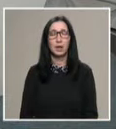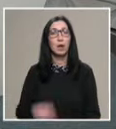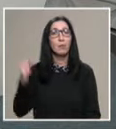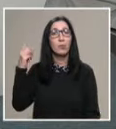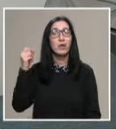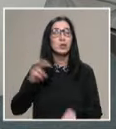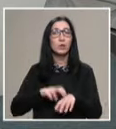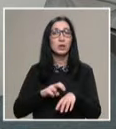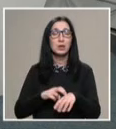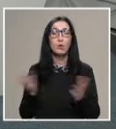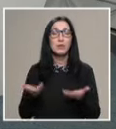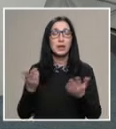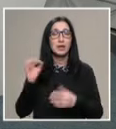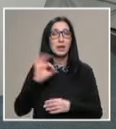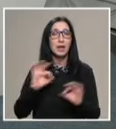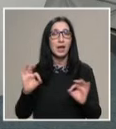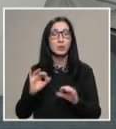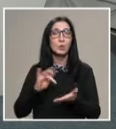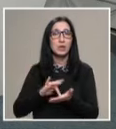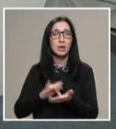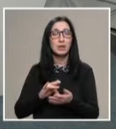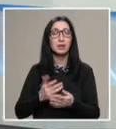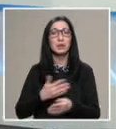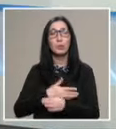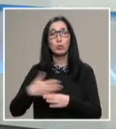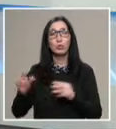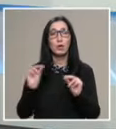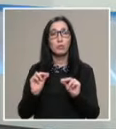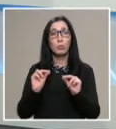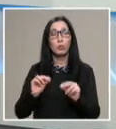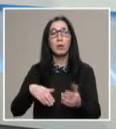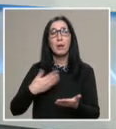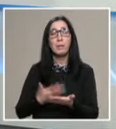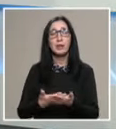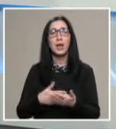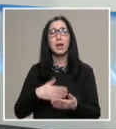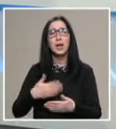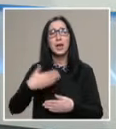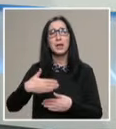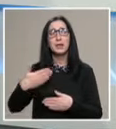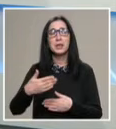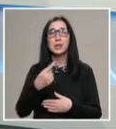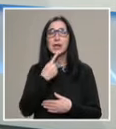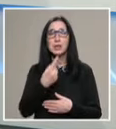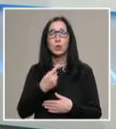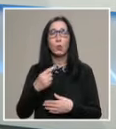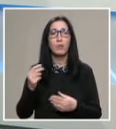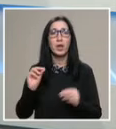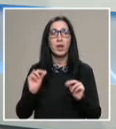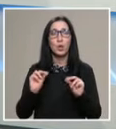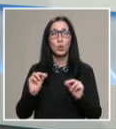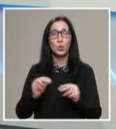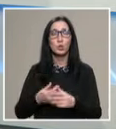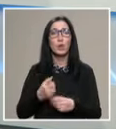Професор Дъскалов, стана ясно, че Центърът за продължаващо обучение предлага редица езикови курсове. В този смисъл